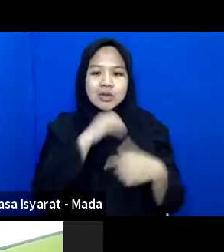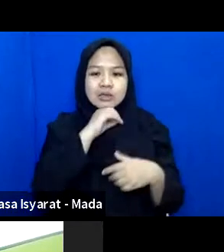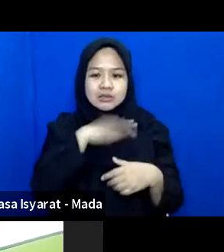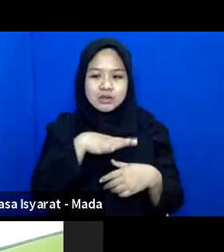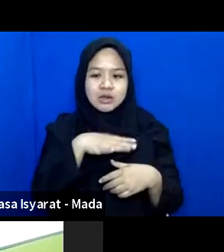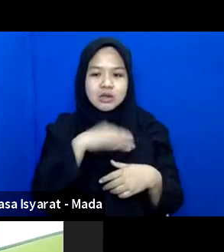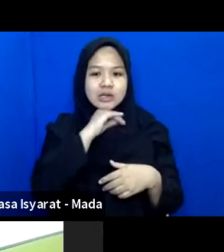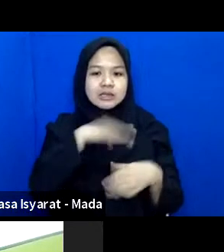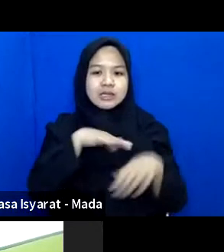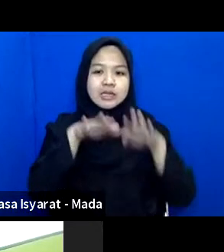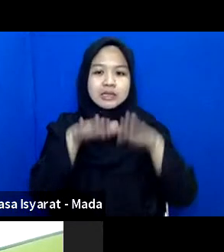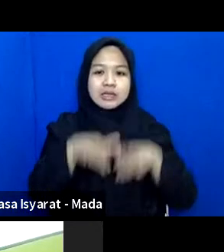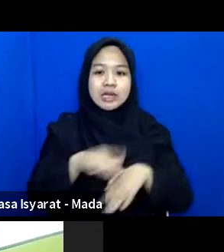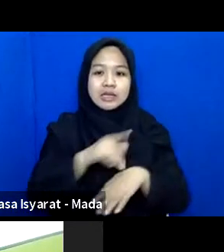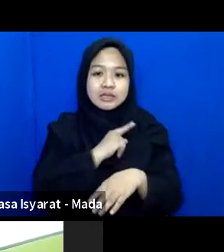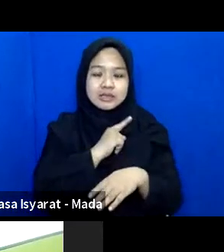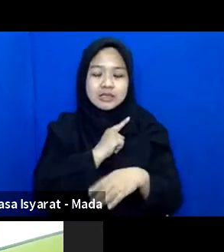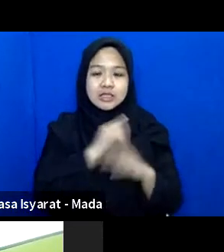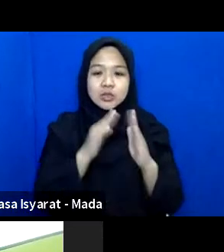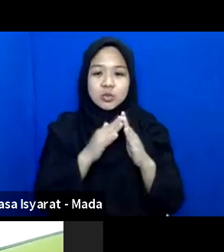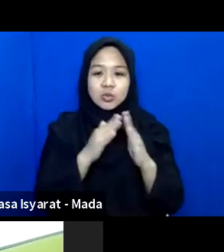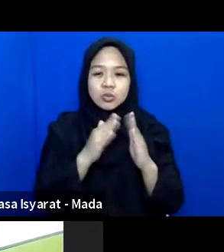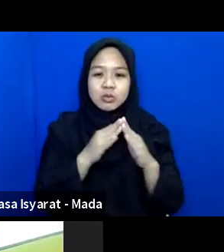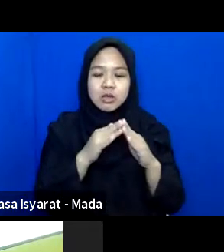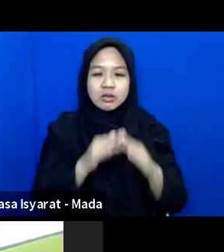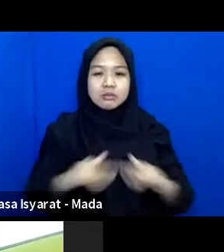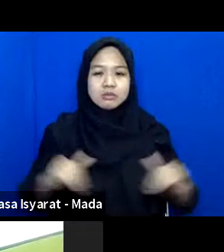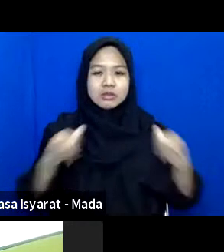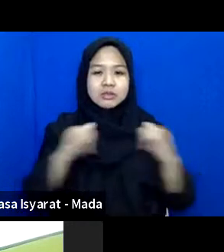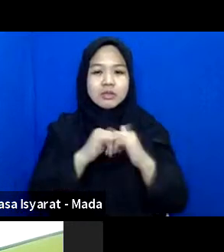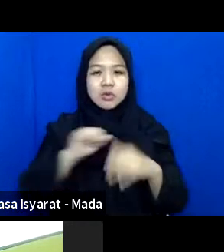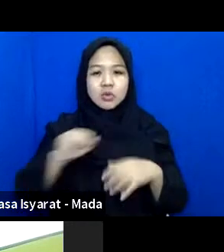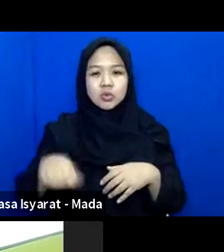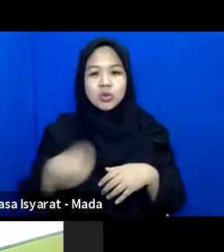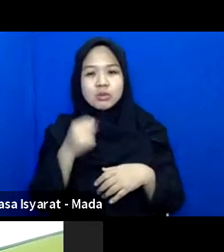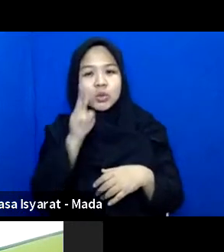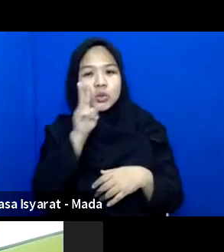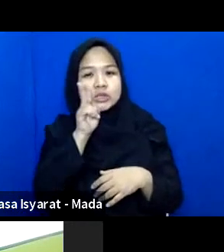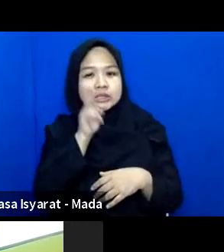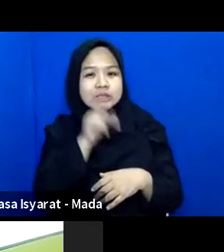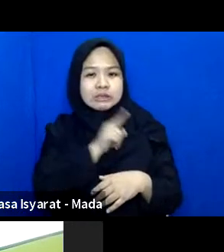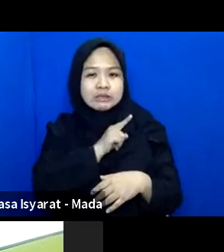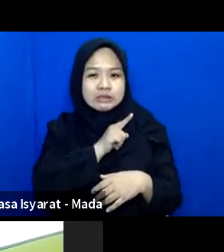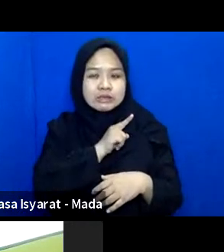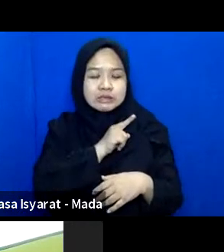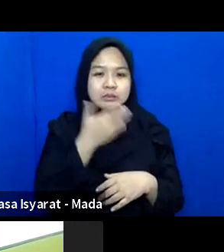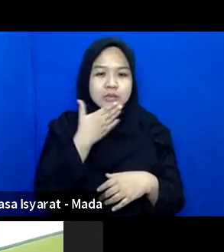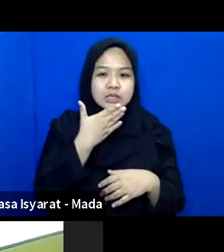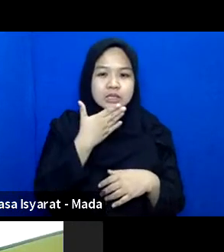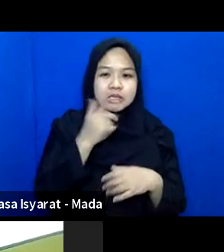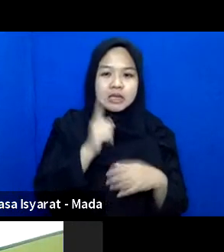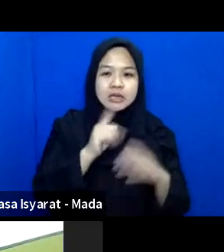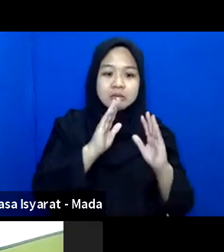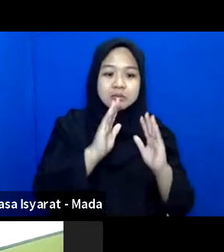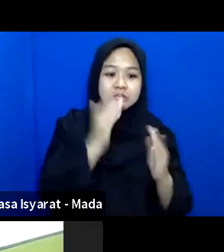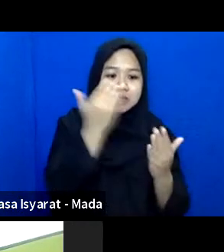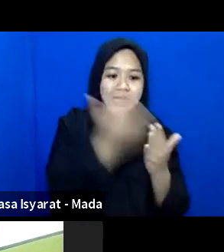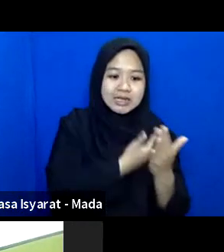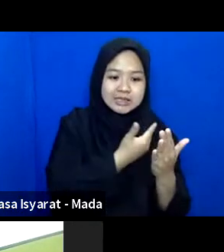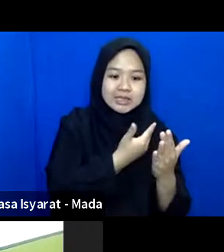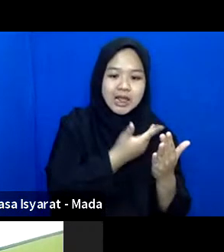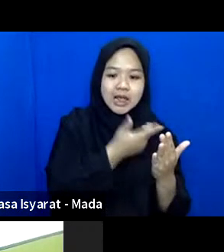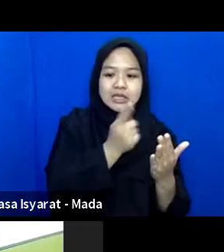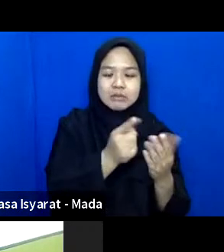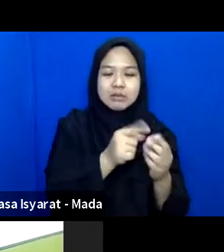Lansia Yang Tinggal Sendiri Di Rumah Bersama Suami Atau Istri Sendiri Yang Biasanya Mendapatkan Penghasilan Dari Perkebun